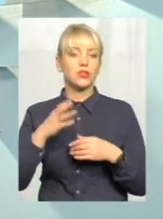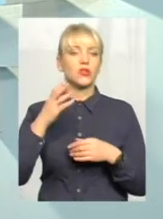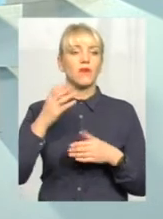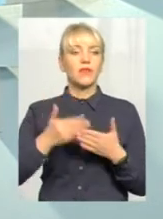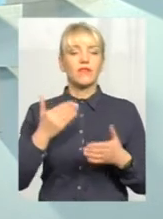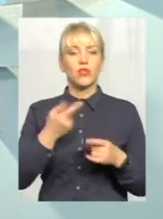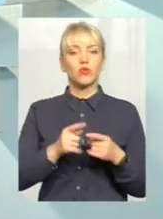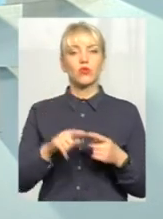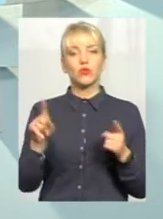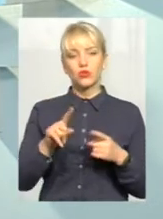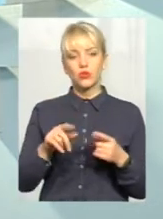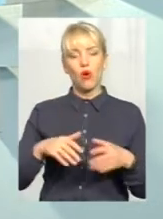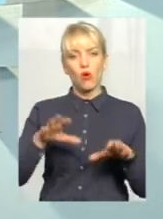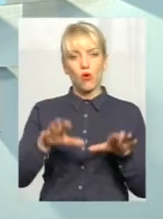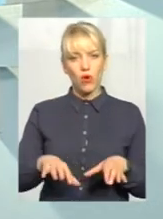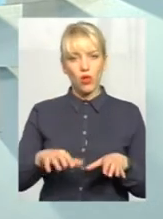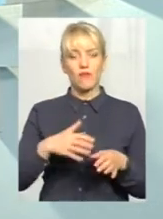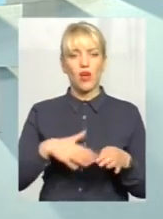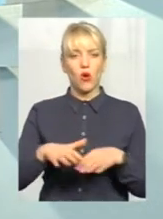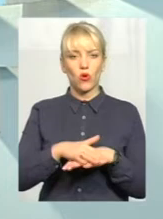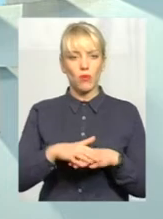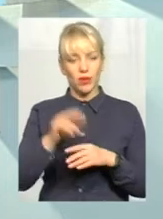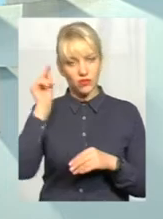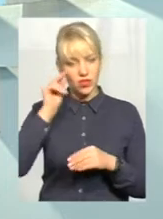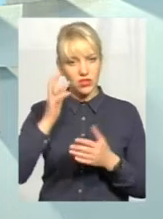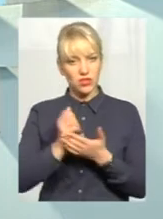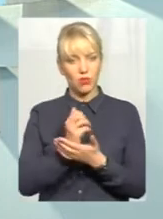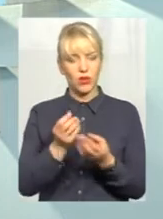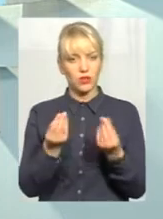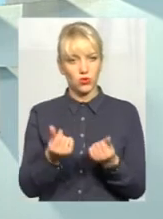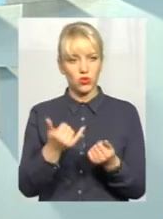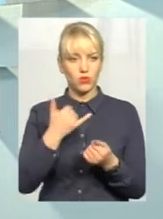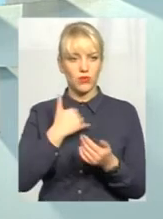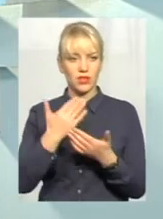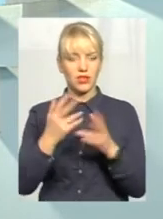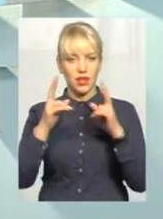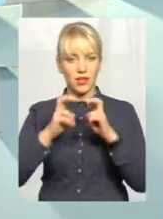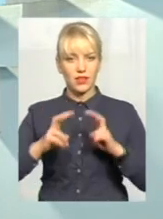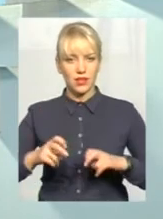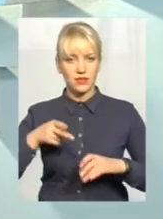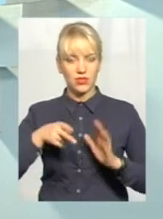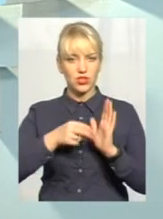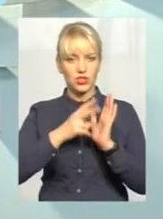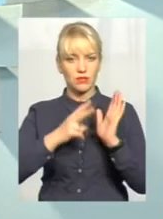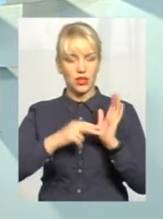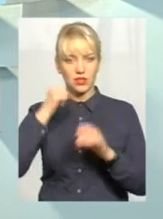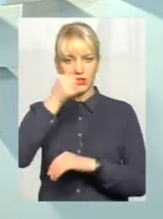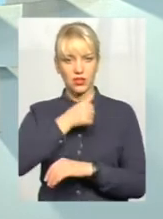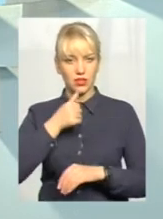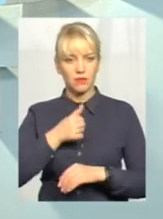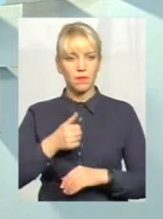голови громад, керівництво і громади, як такі, вчаться заробляти кошти. От в мене є аналіз за 2017 рік. Я вам скажу,